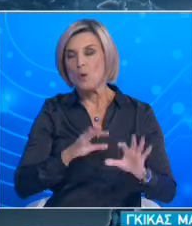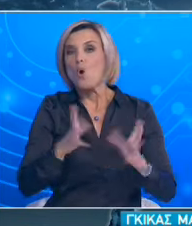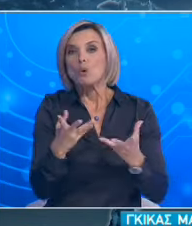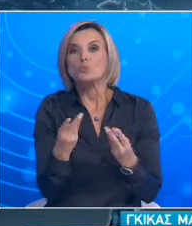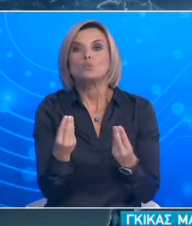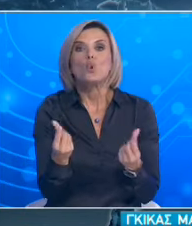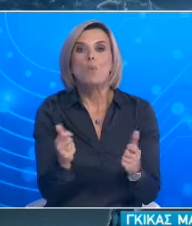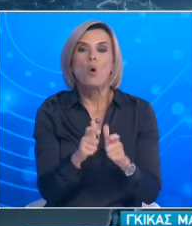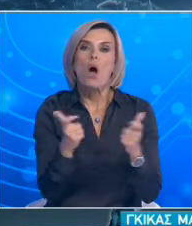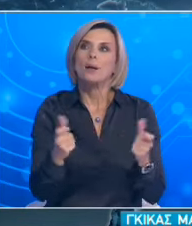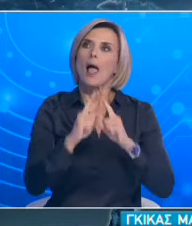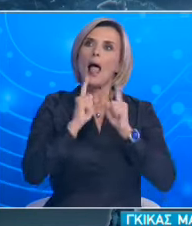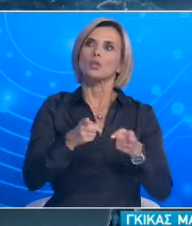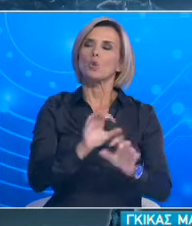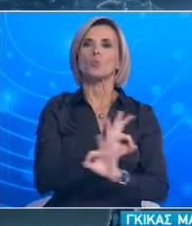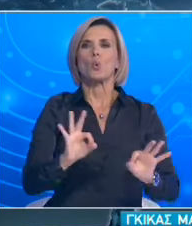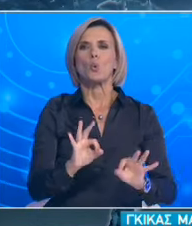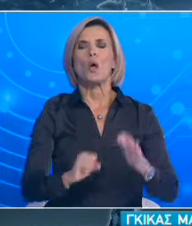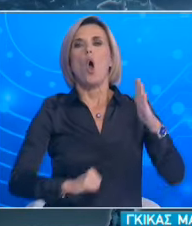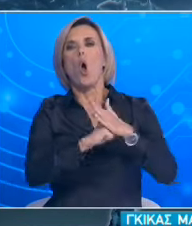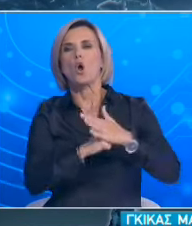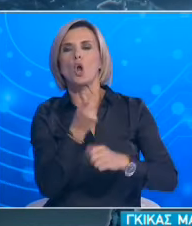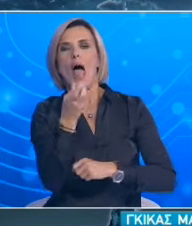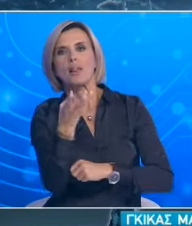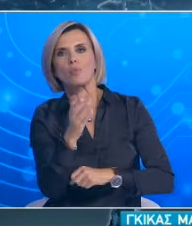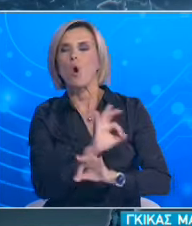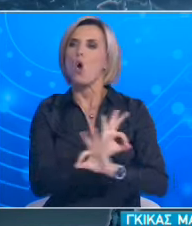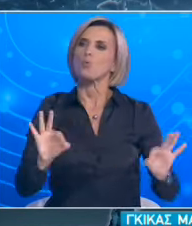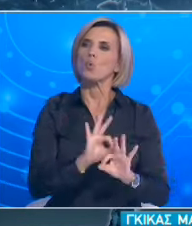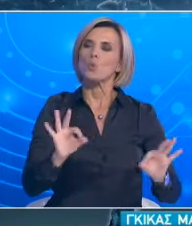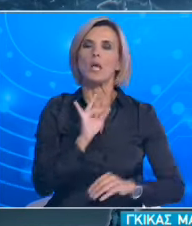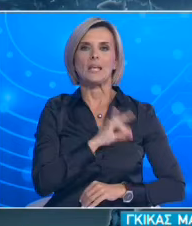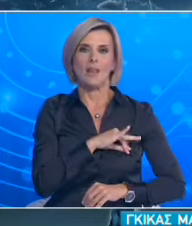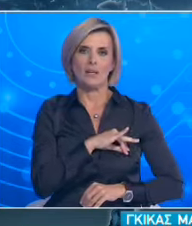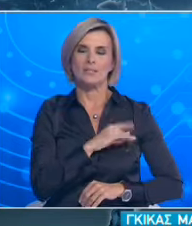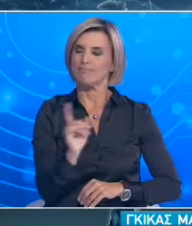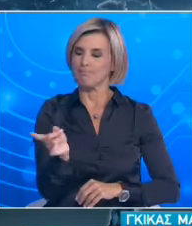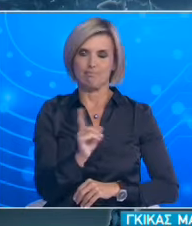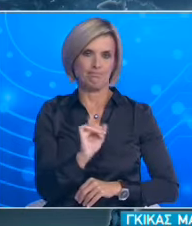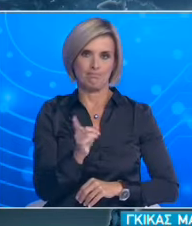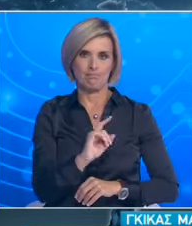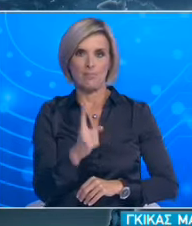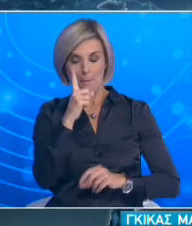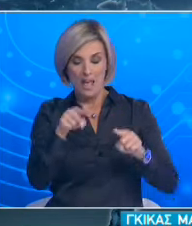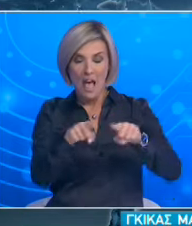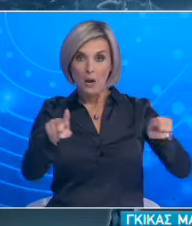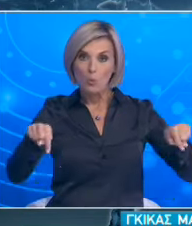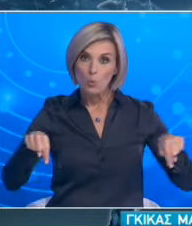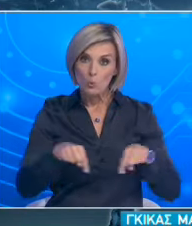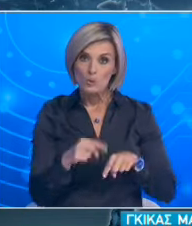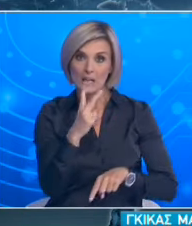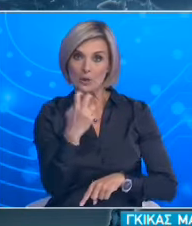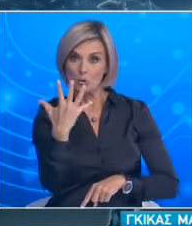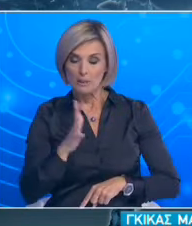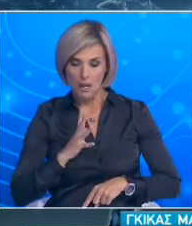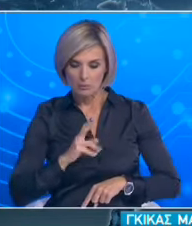σχόλια. Δεν είναι απλό, δεν είναι ένα αριθμητικό πηγαίνω από τα 25 στα 15, άρα κερδίζω. Όταν είμαστε σε τάξη που είναι 25 άτομα το